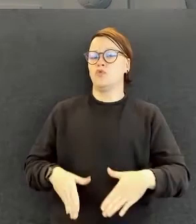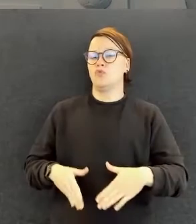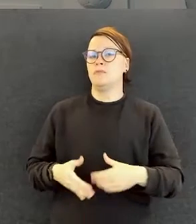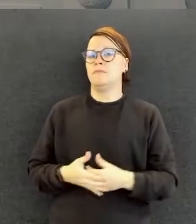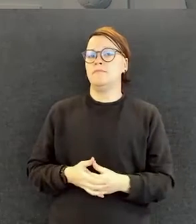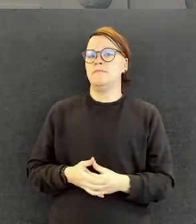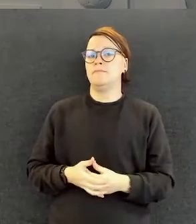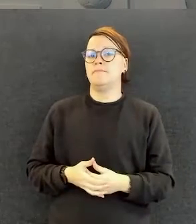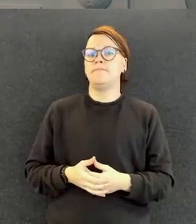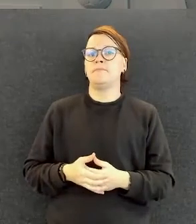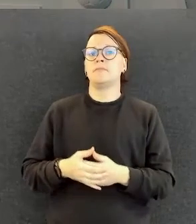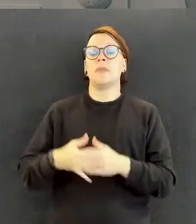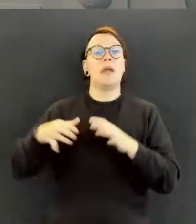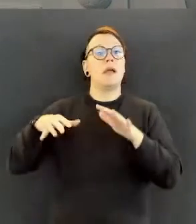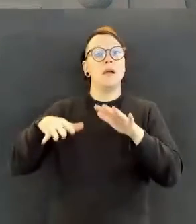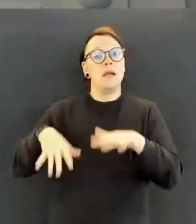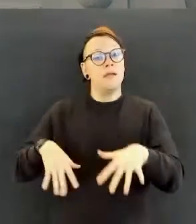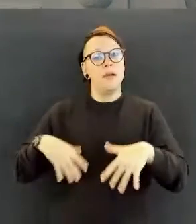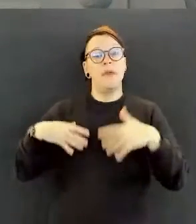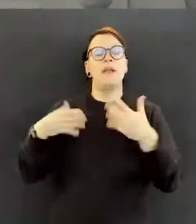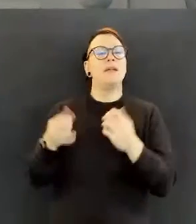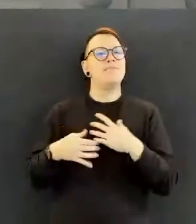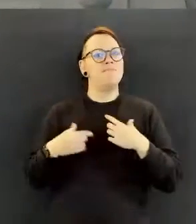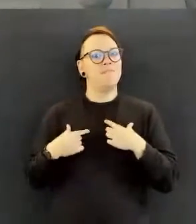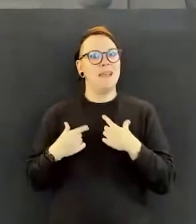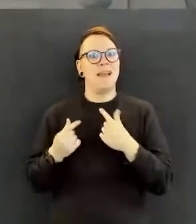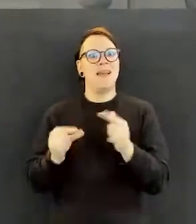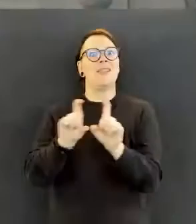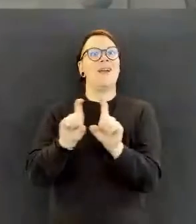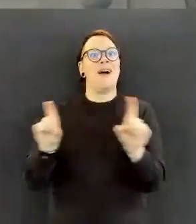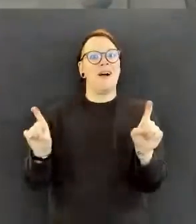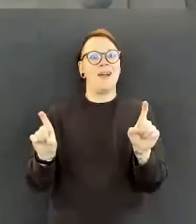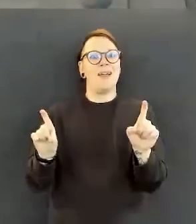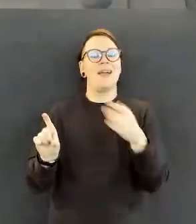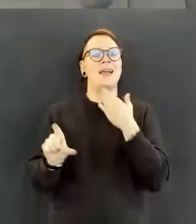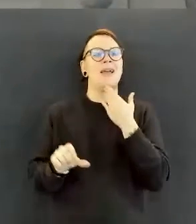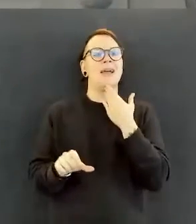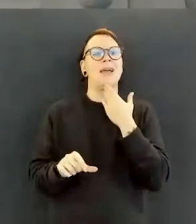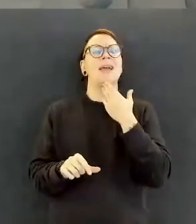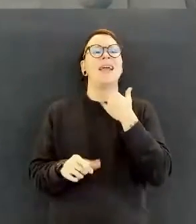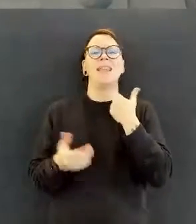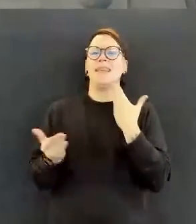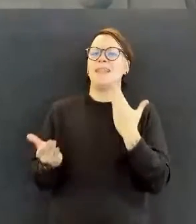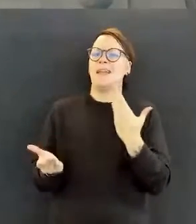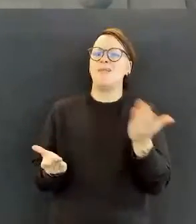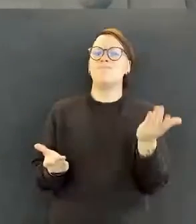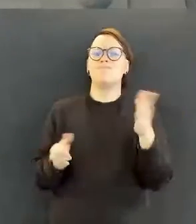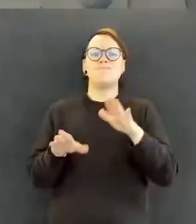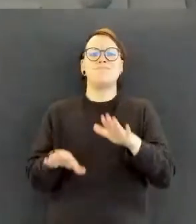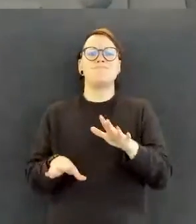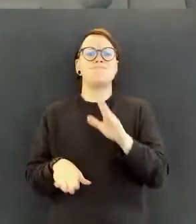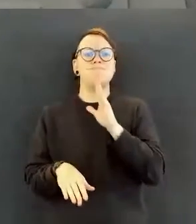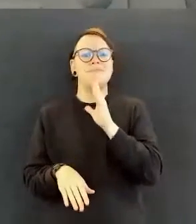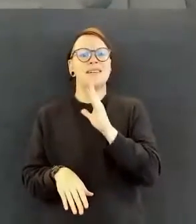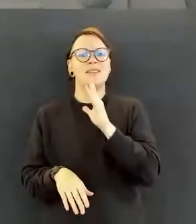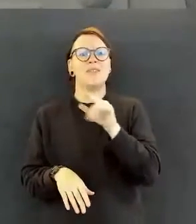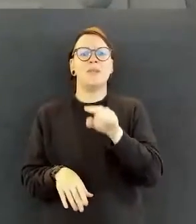Webinaarin mielenkiintoisesta aiheesta meille tänään tulee vähän kertomaan